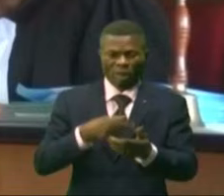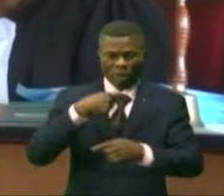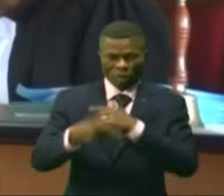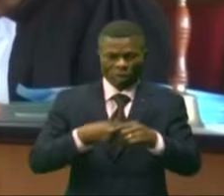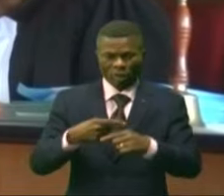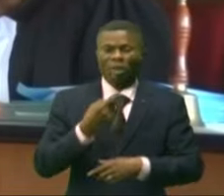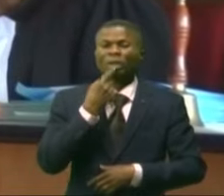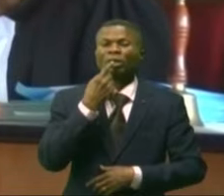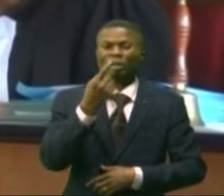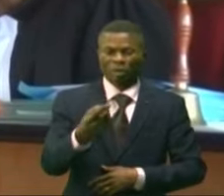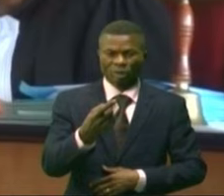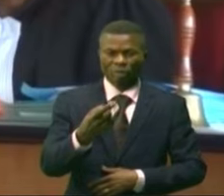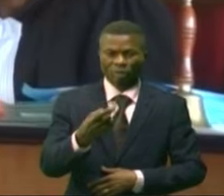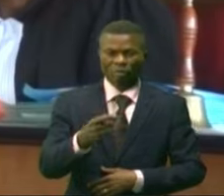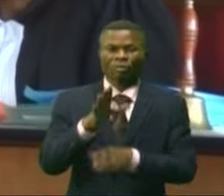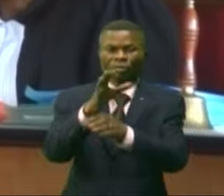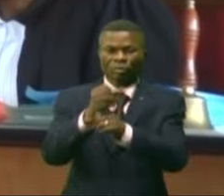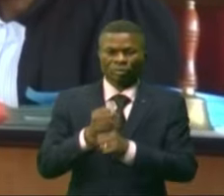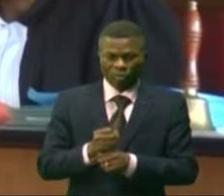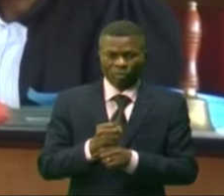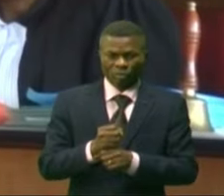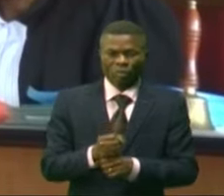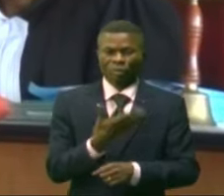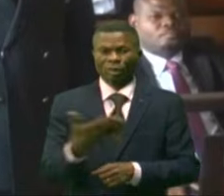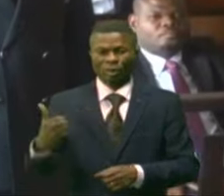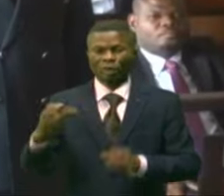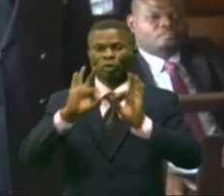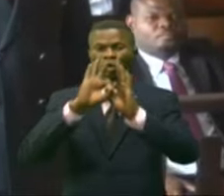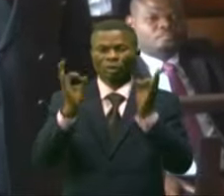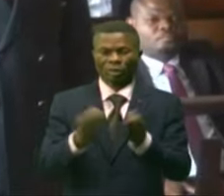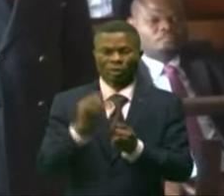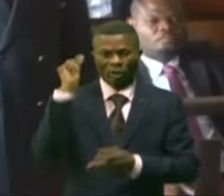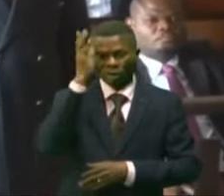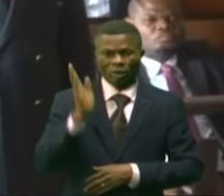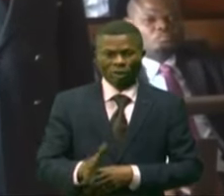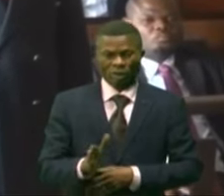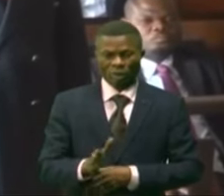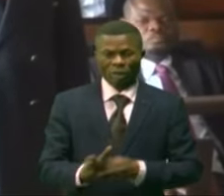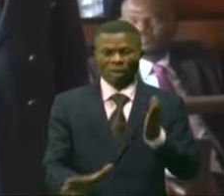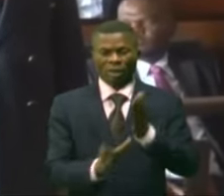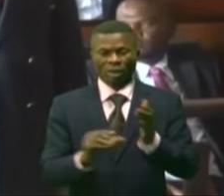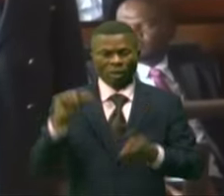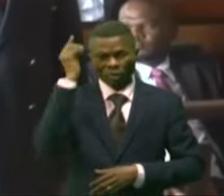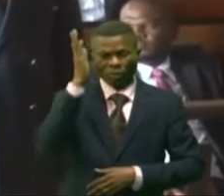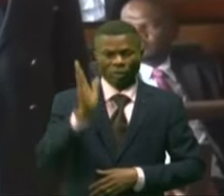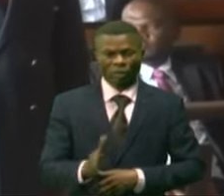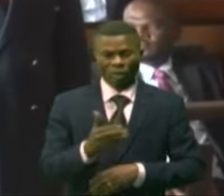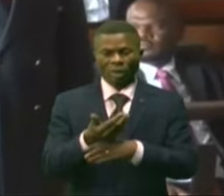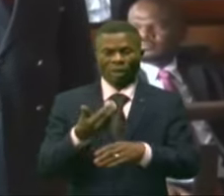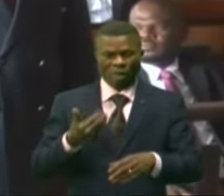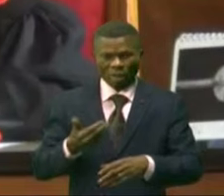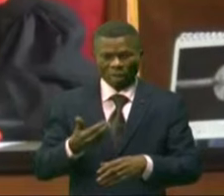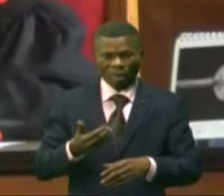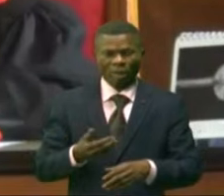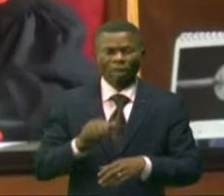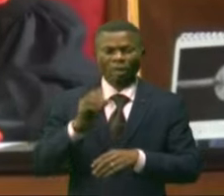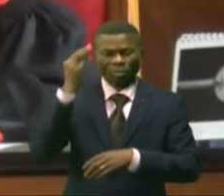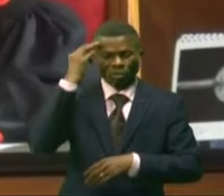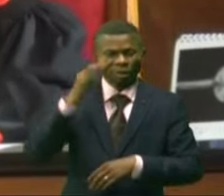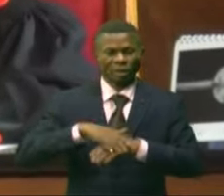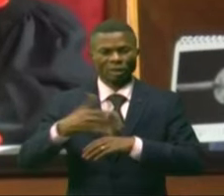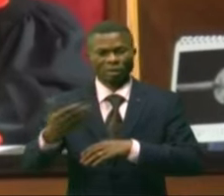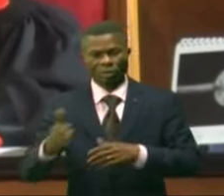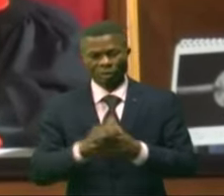par déclarer réceptionner le patrimoine familial du gouverneur et de son vice-gouverneur avant celui de leur ministre. Le